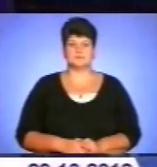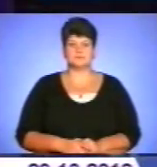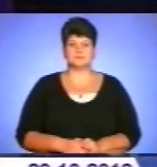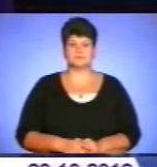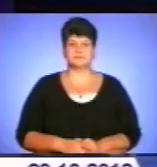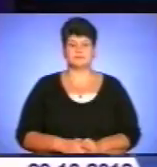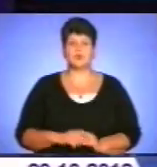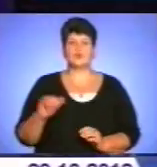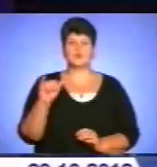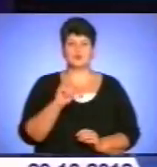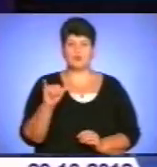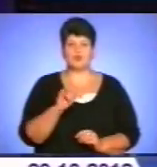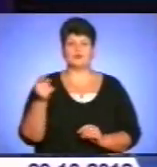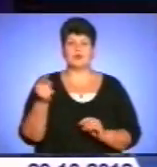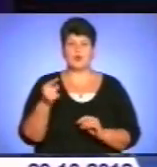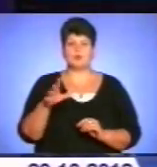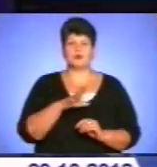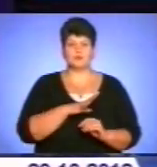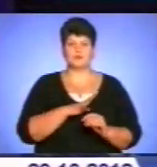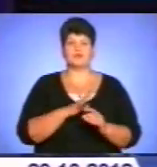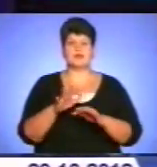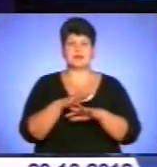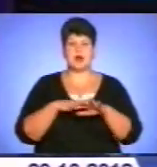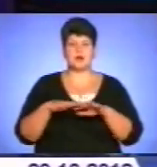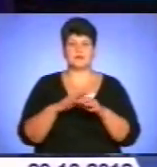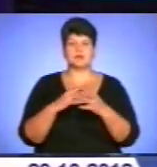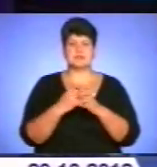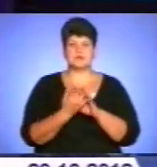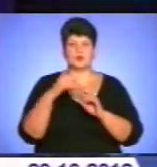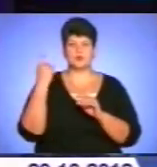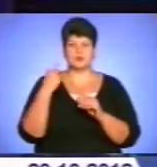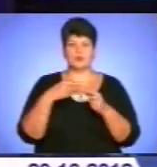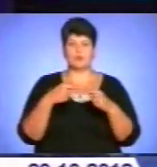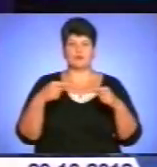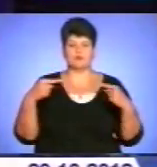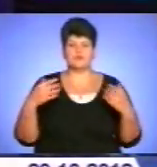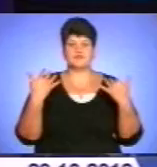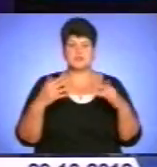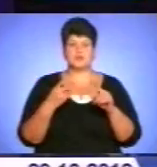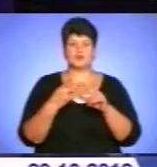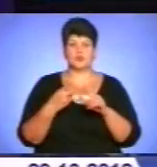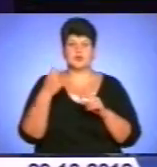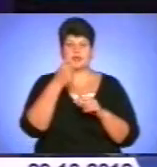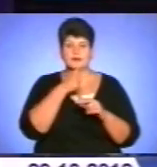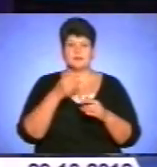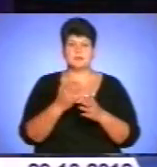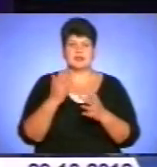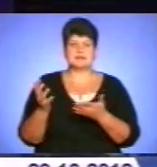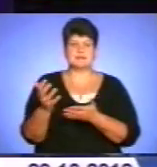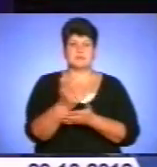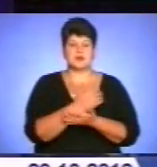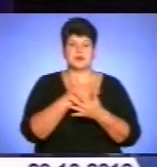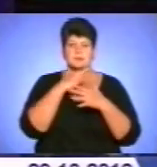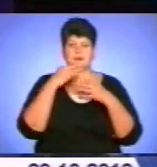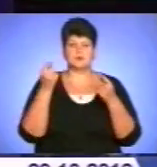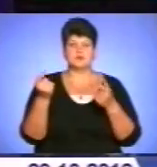У суботу у Тернополі відбувся черговий ярмарок сільськогосподарської продукції. Вже другий рік поспіль область збирає рекордний врожай